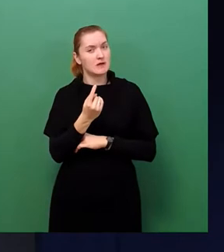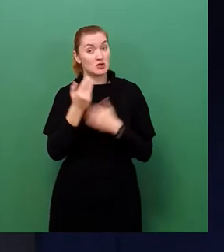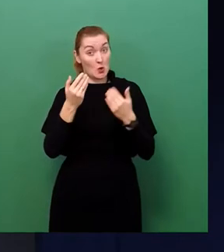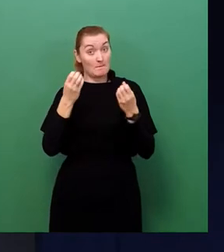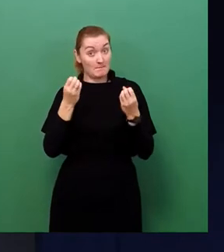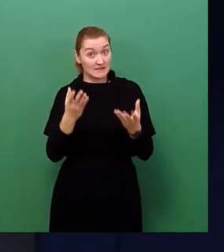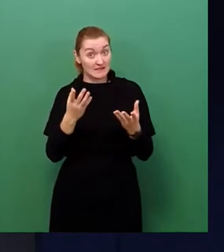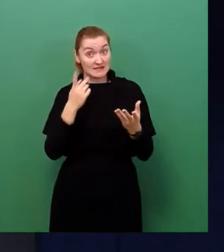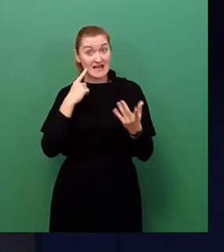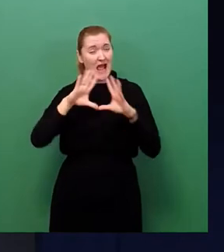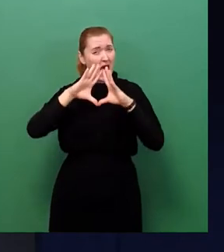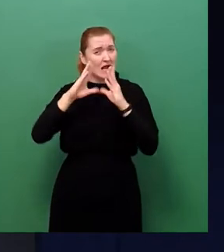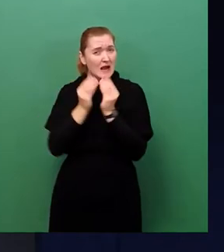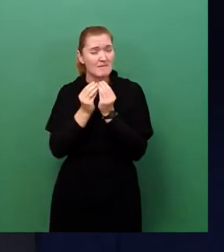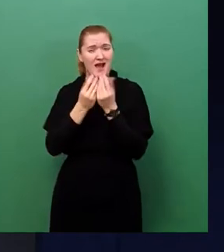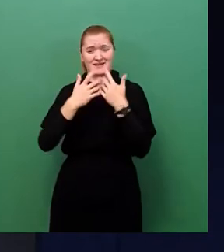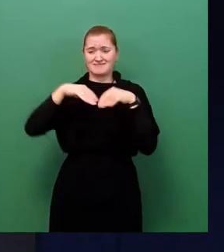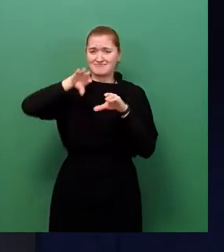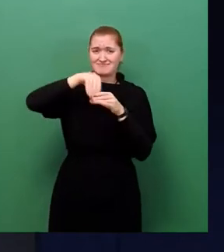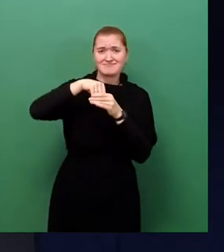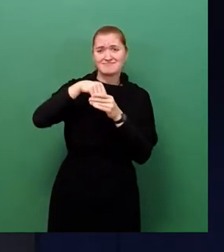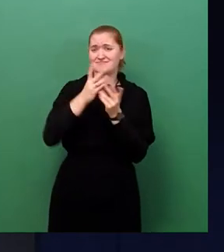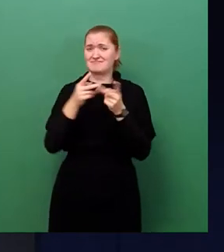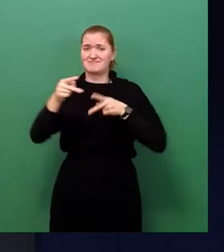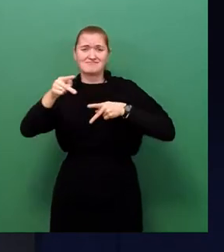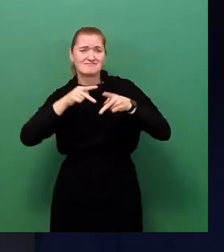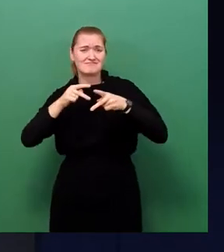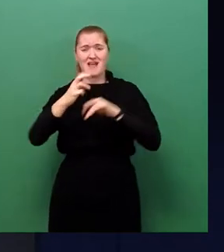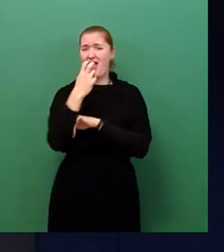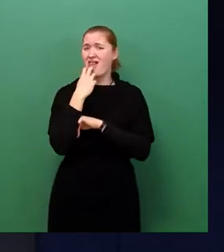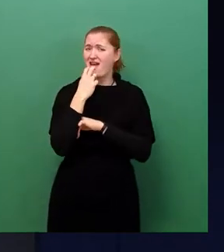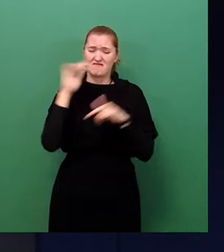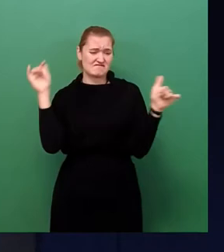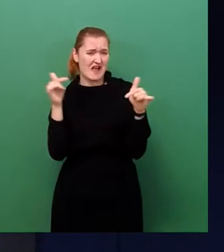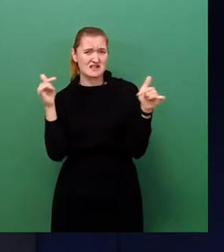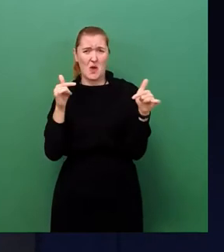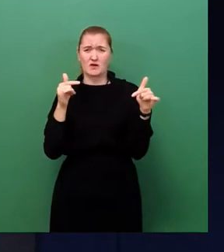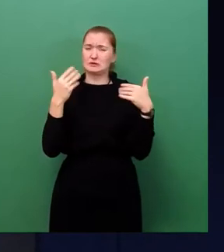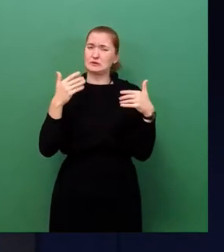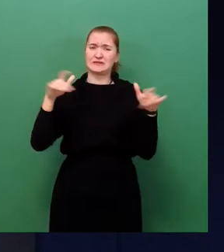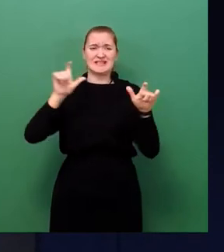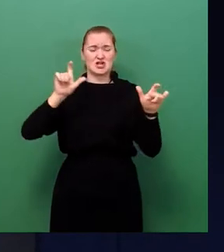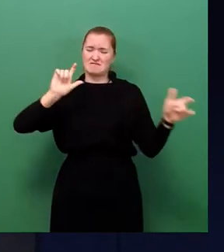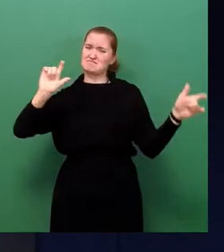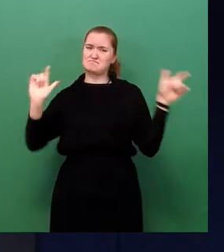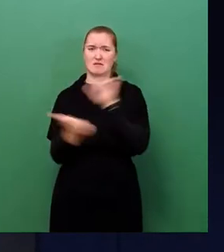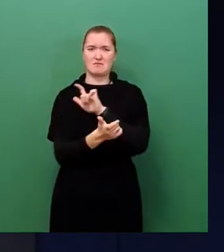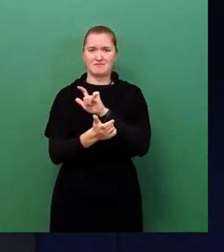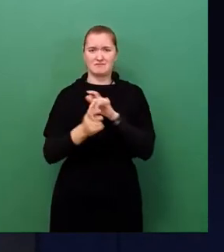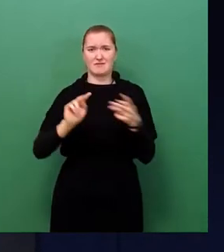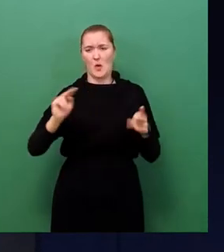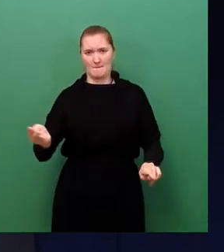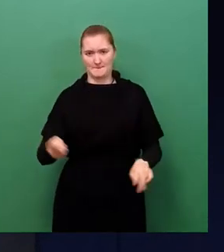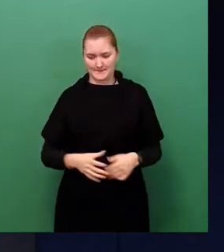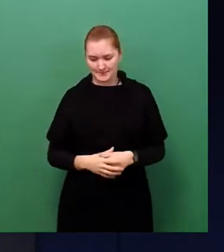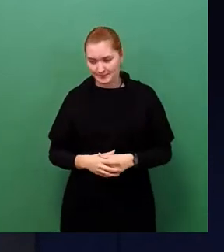Infrastrukturen betroffen wären und ein Kollaps der gesamten Gesellschaft kaum zu verhindern wäre. Und dann sagen